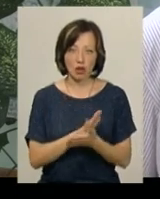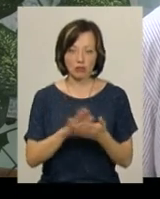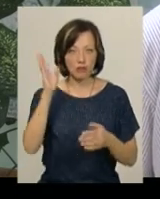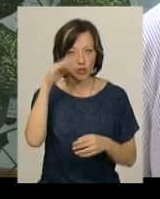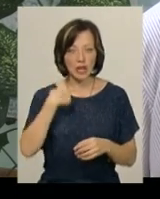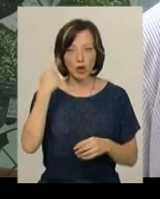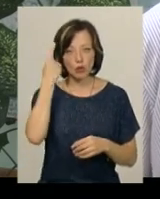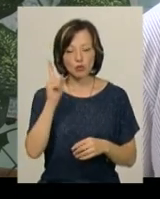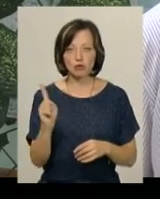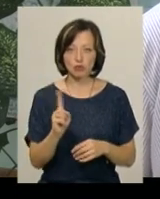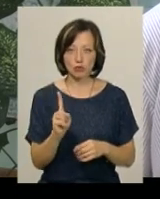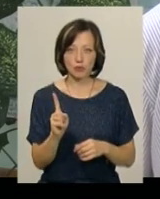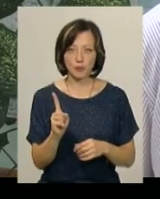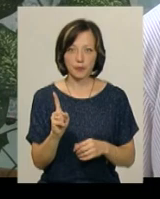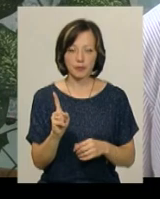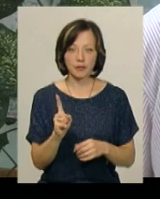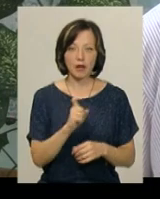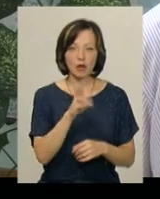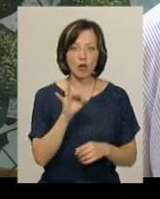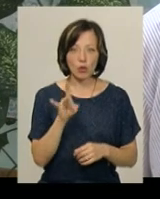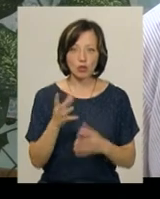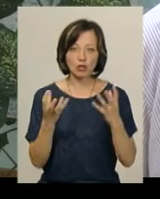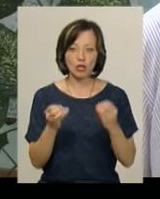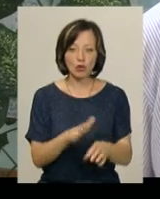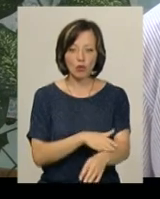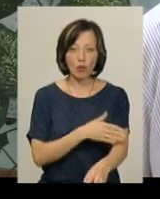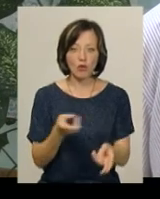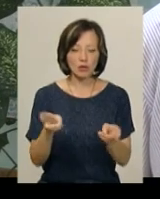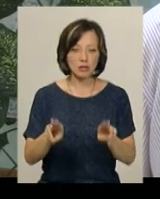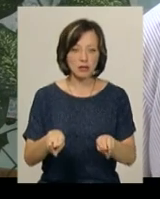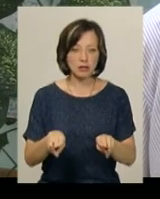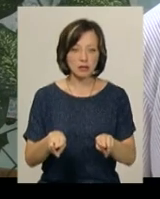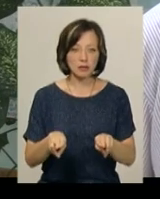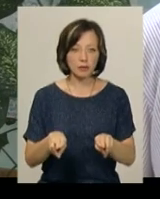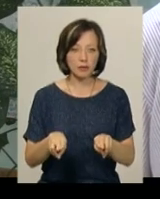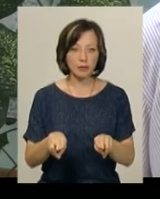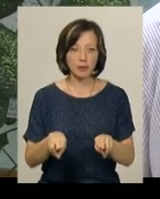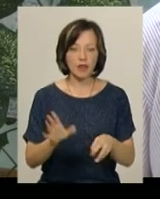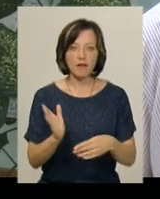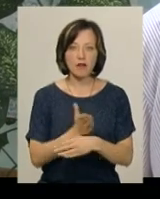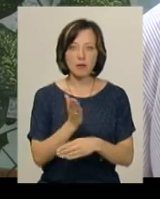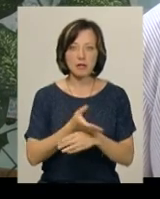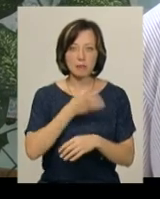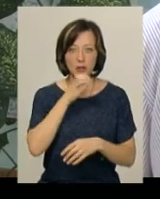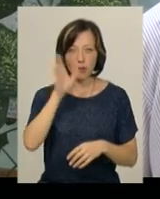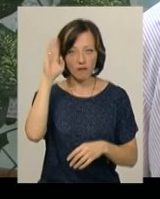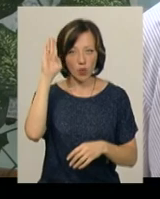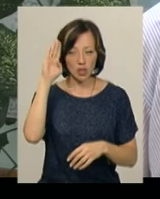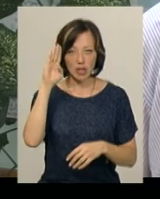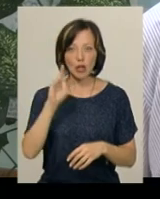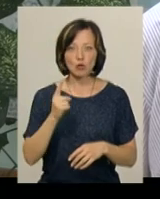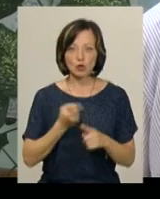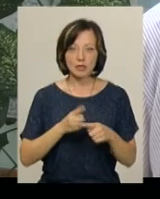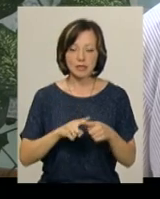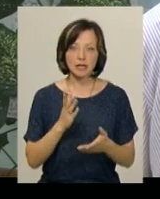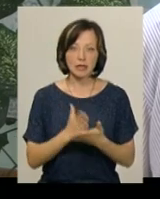думаю, що хлор ще довго останеться в виробництві питної води, тому